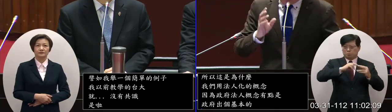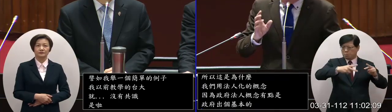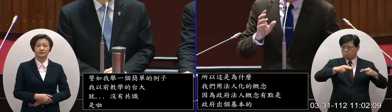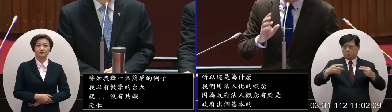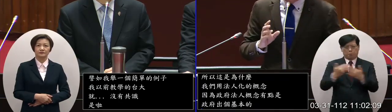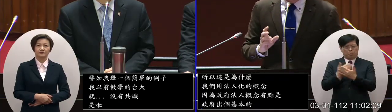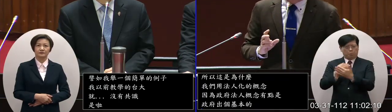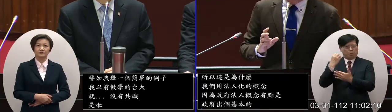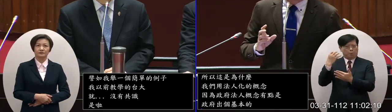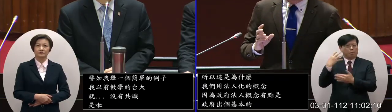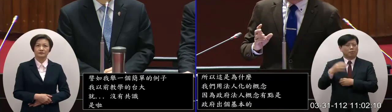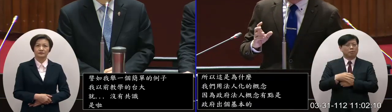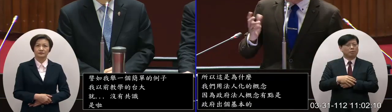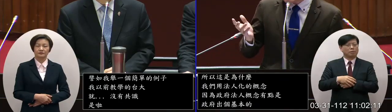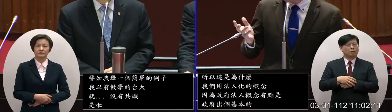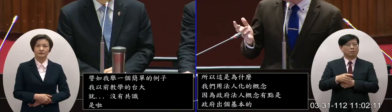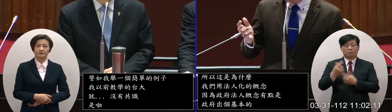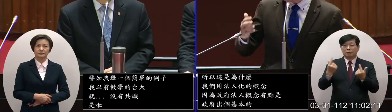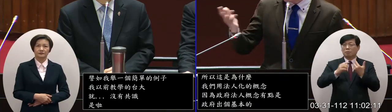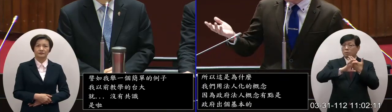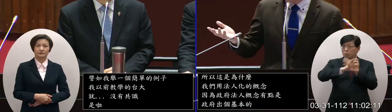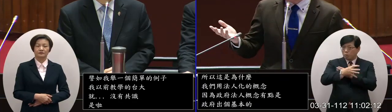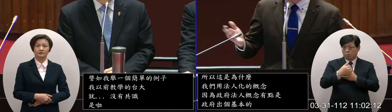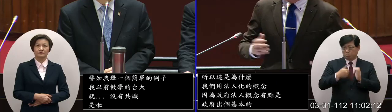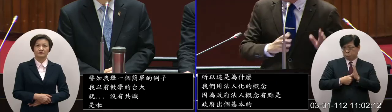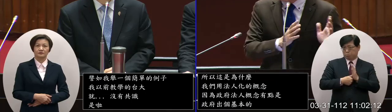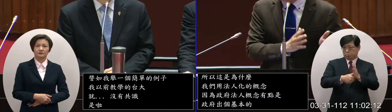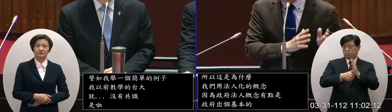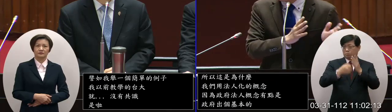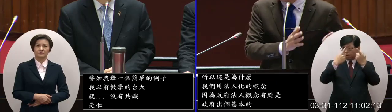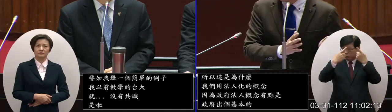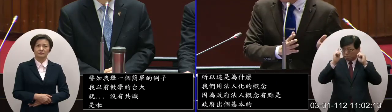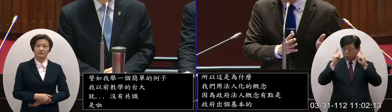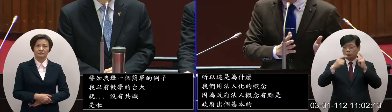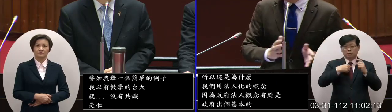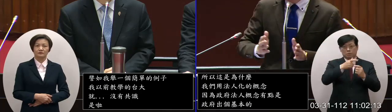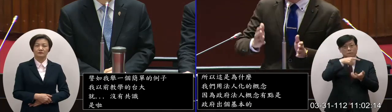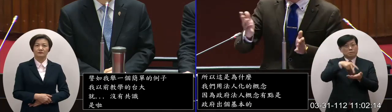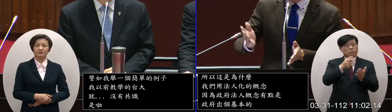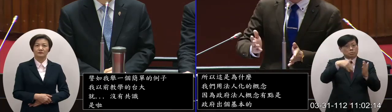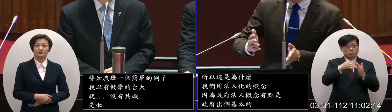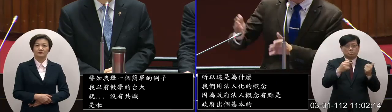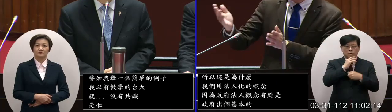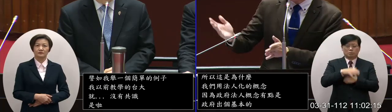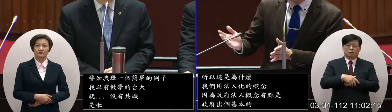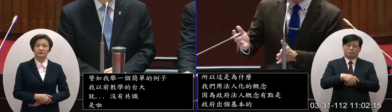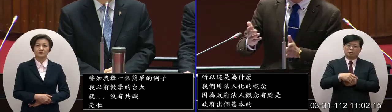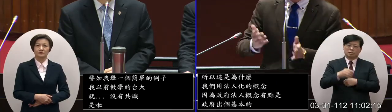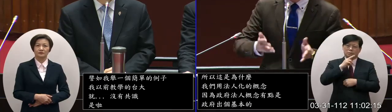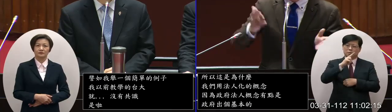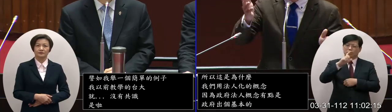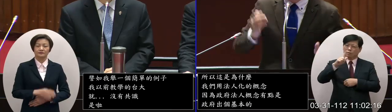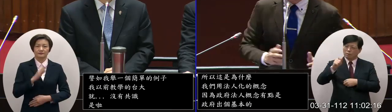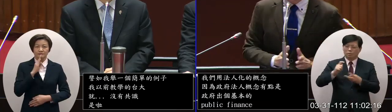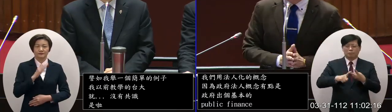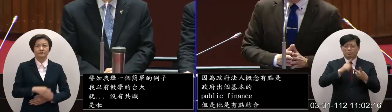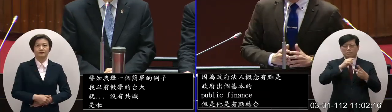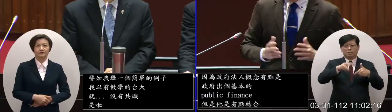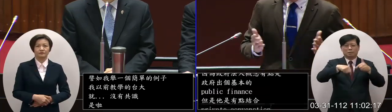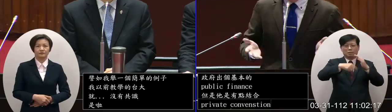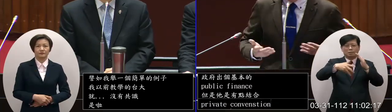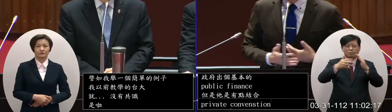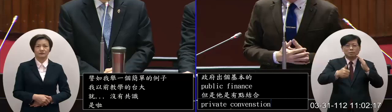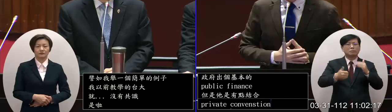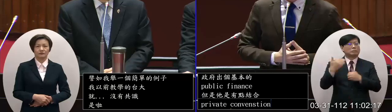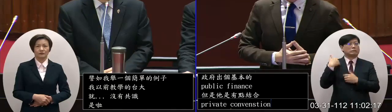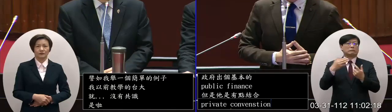所以其實認真講國外的這些著名大學除了私校系統像UC Berkeley尤其像我們廖院長